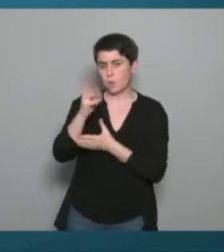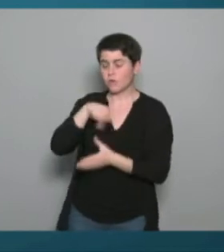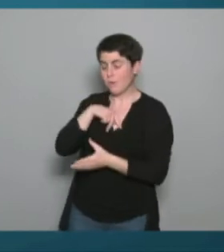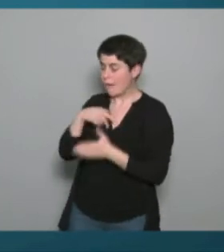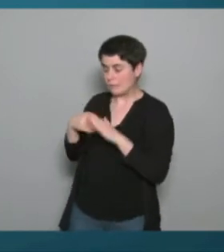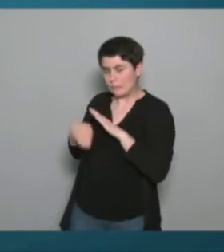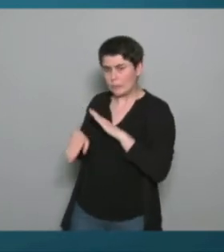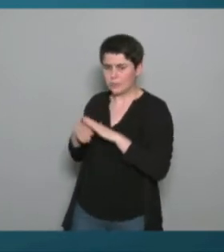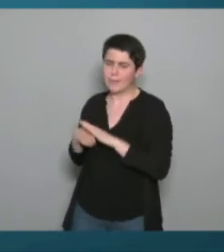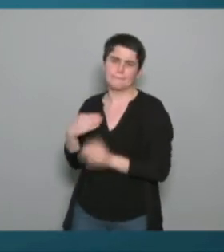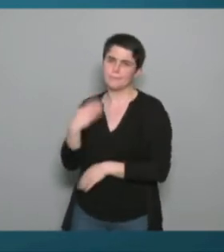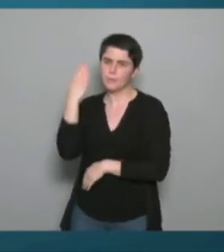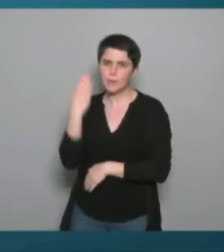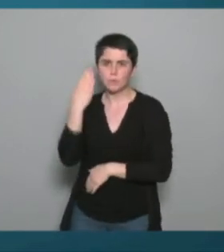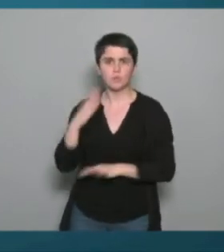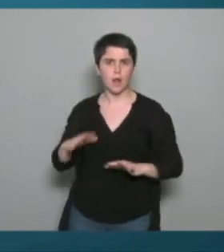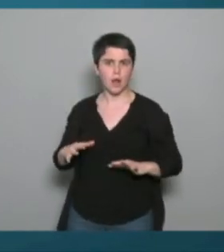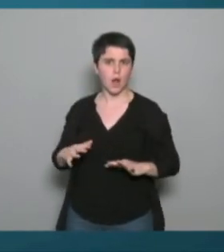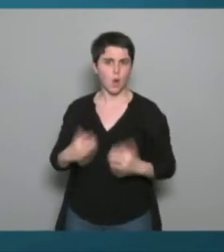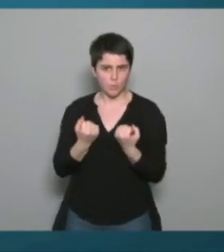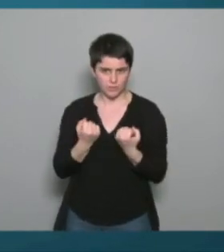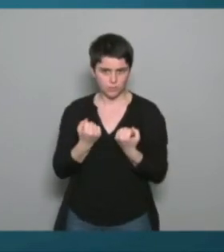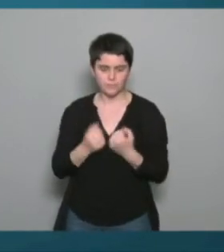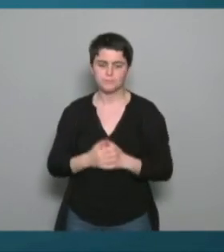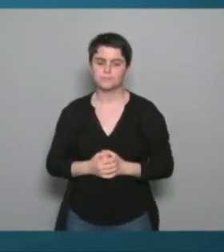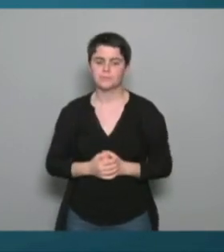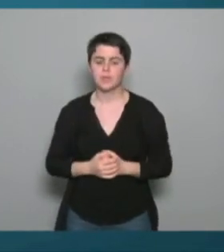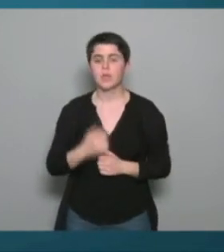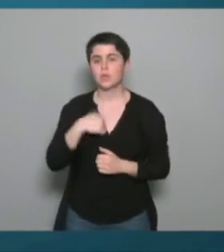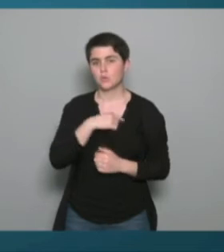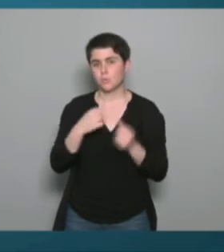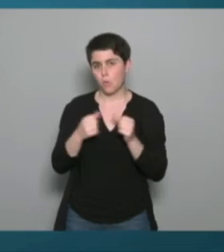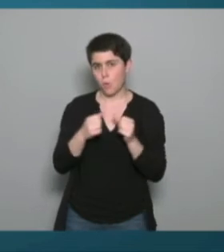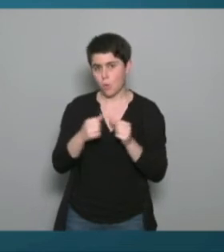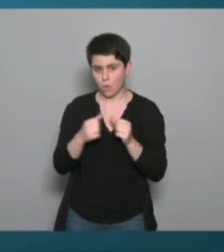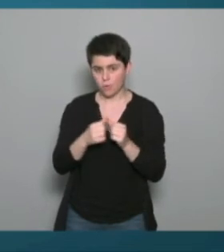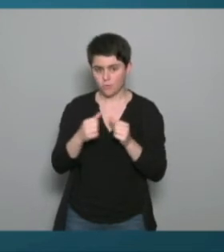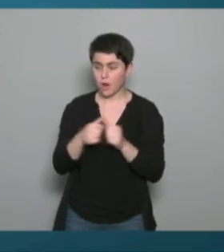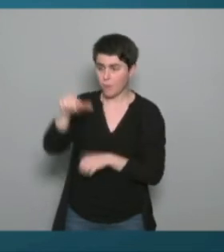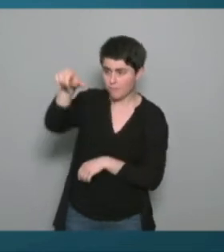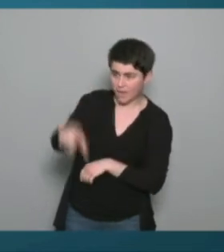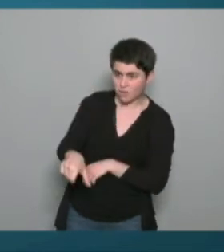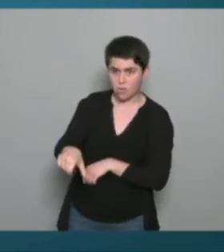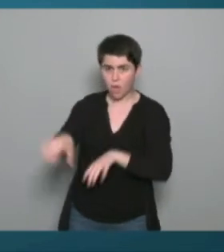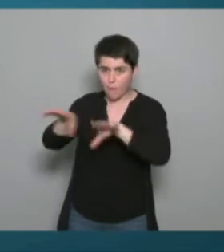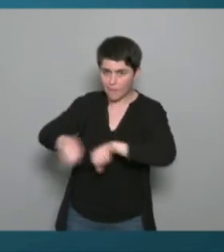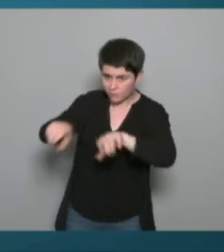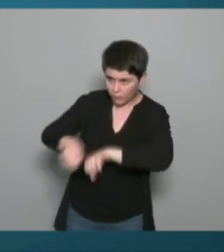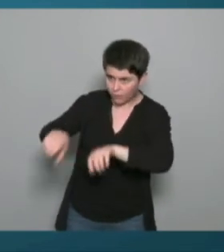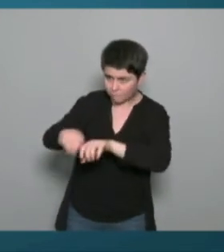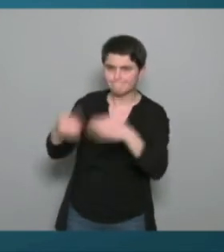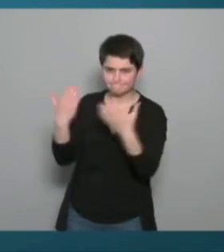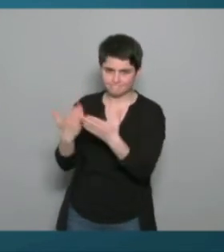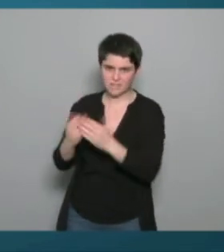et pour revenir à ce qui était dit tout à l'heure effectivement nous nous avons valorisé le fait que les personnes avaient un master vraiment avaient une